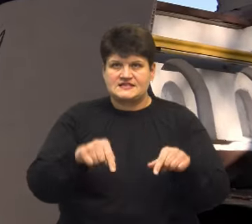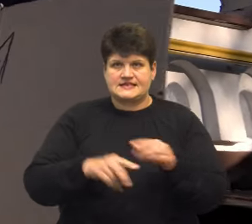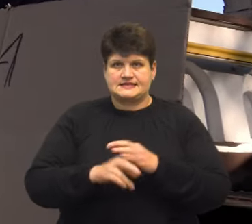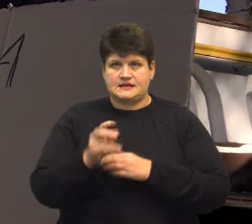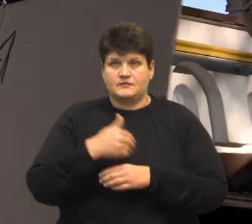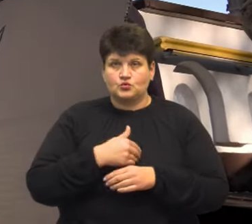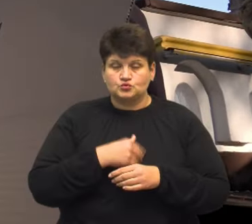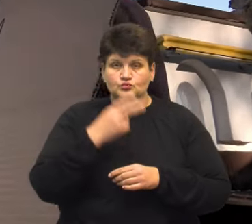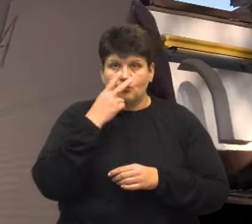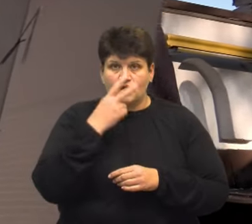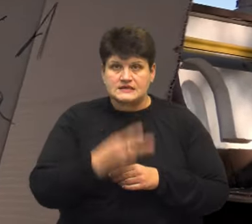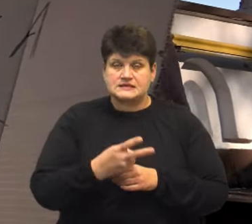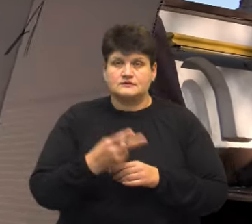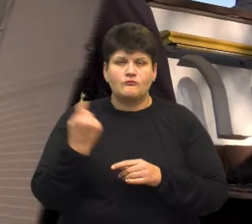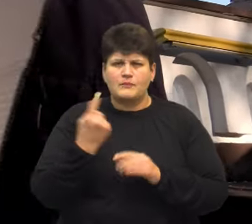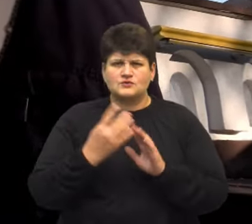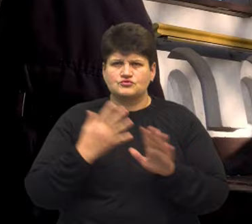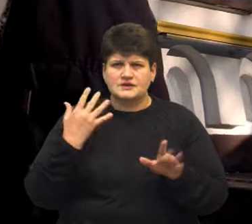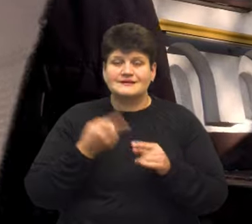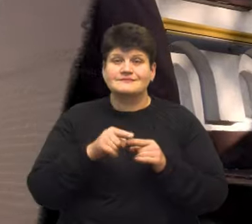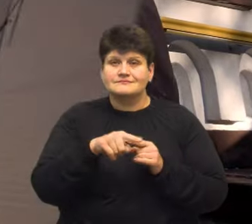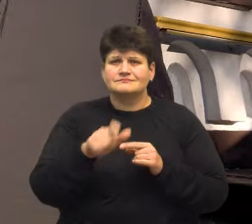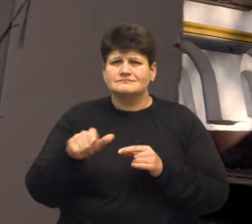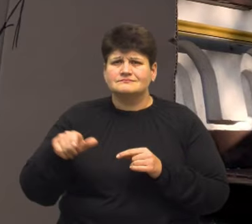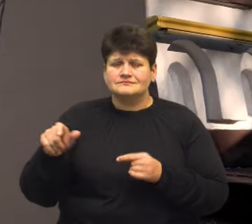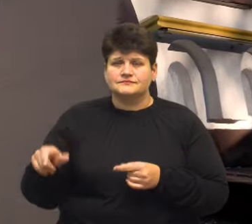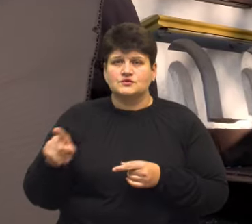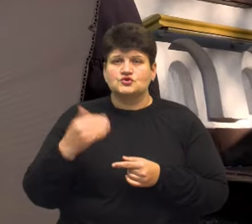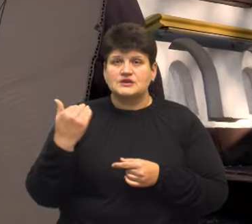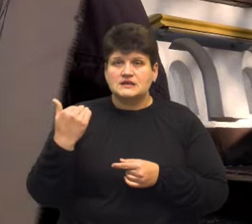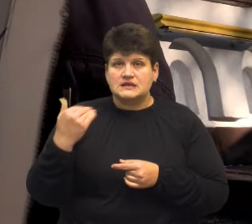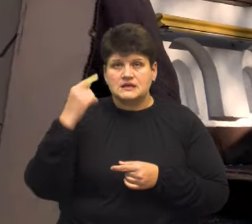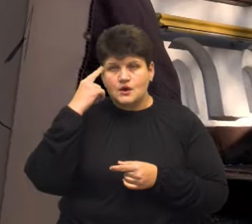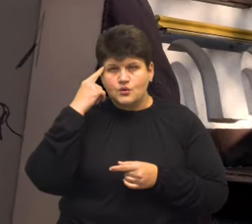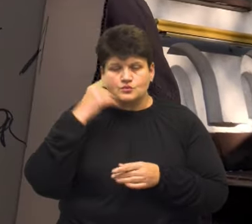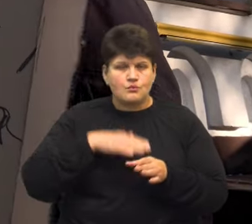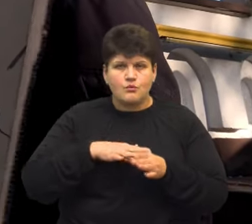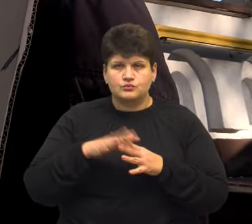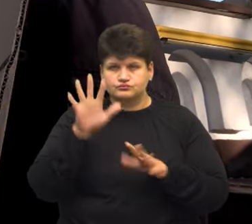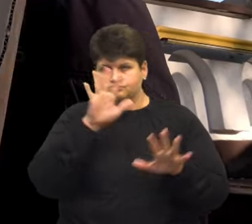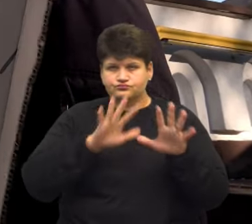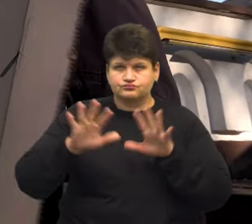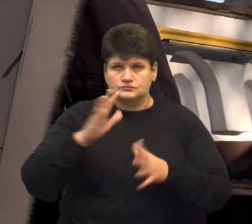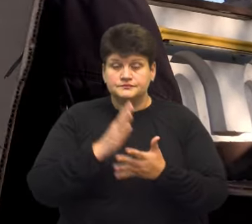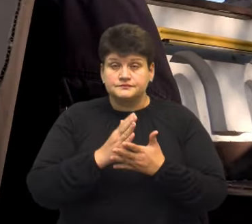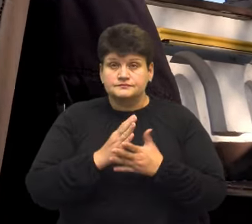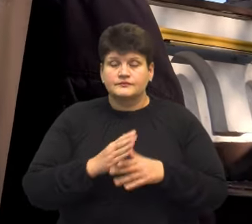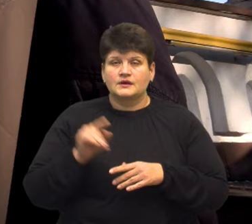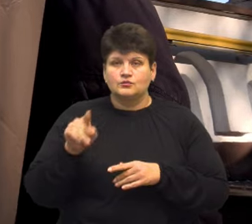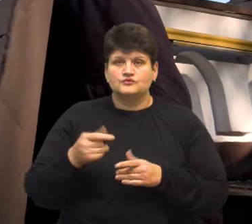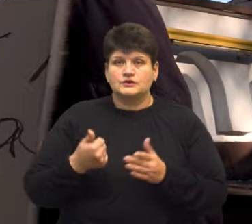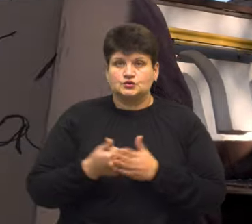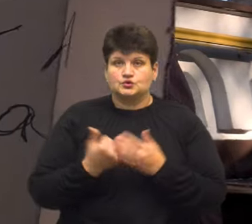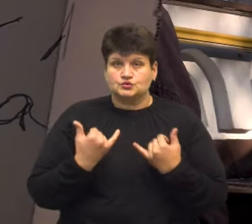показати першу чергу цим прохожанам, що їхній розум повністю затумаманий, тому що вони досі